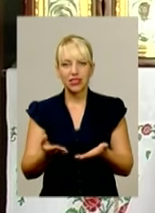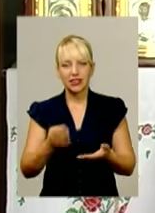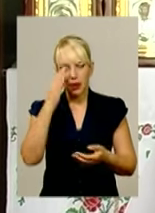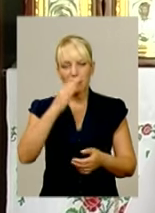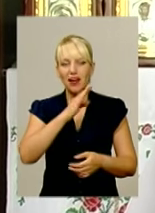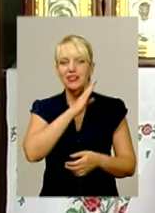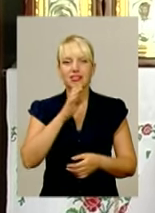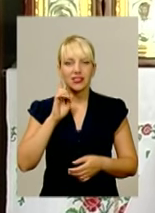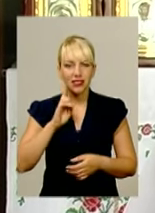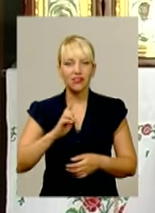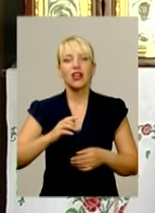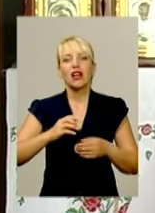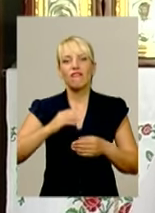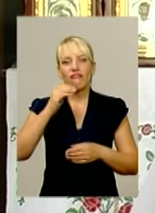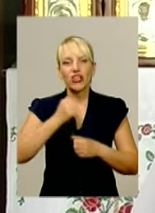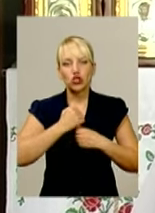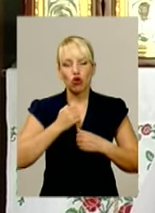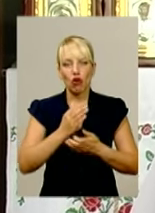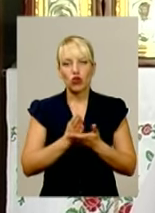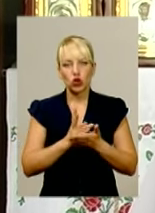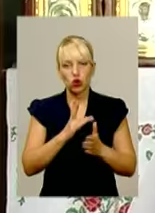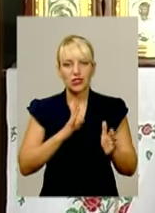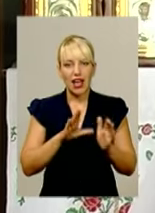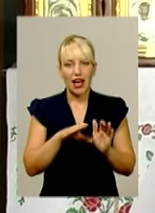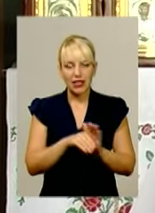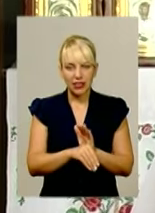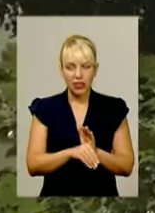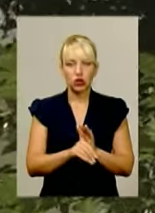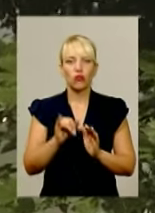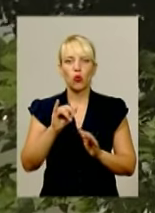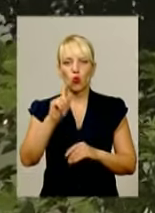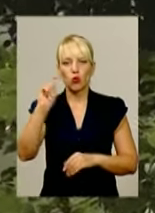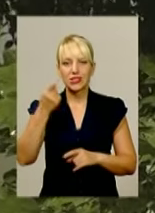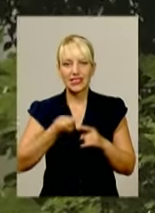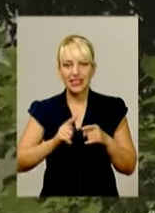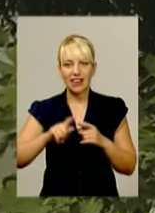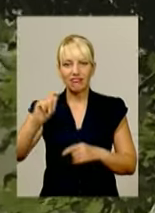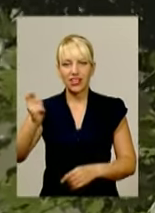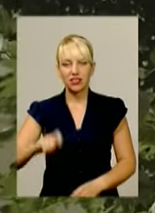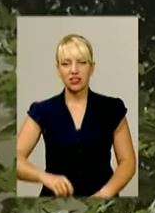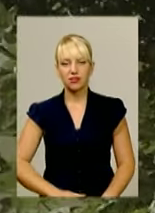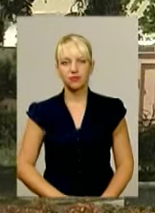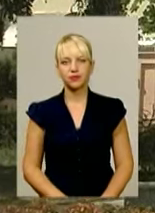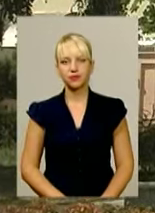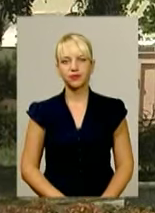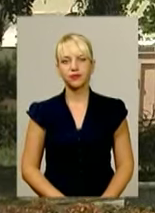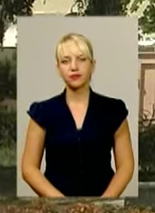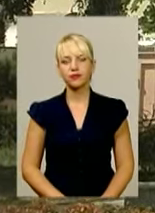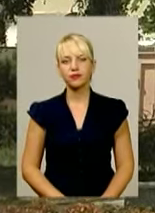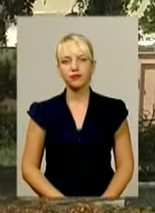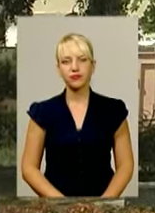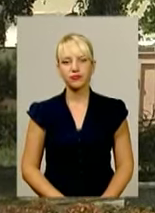загинули на Сході України, в сільсько-українській війні. Анна Михайловська, Дем'ян Цегольник, Юрій Чорній для